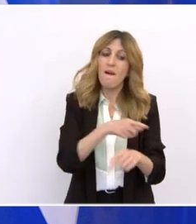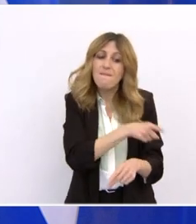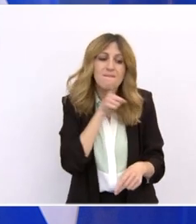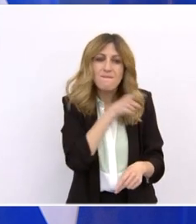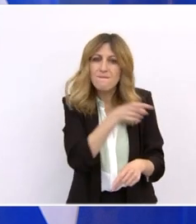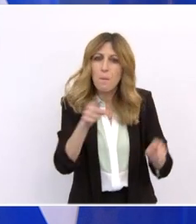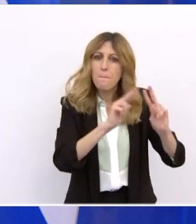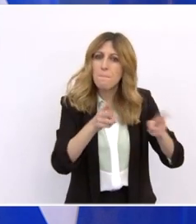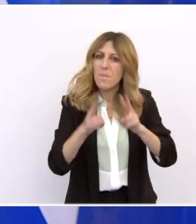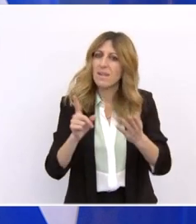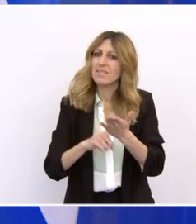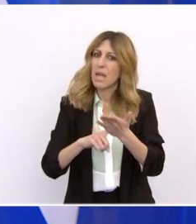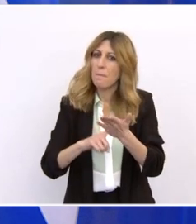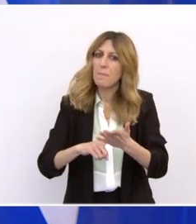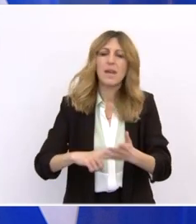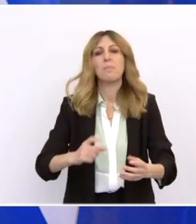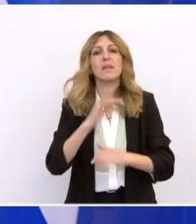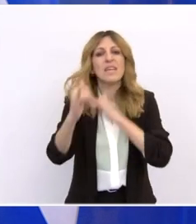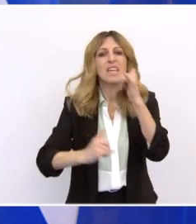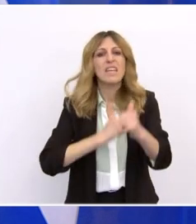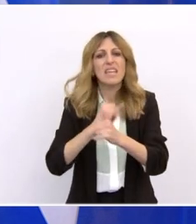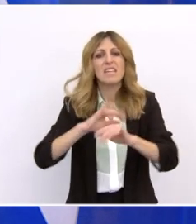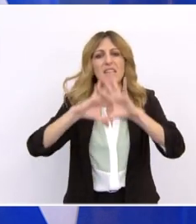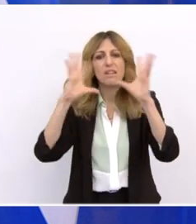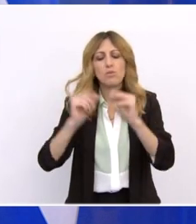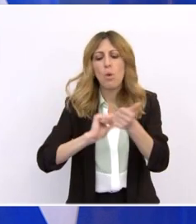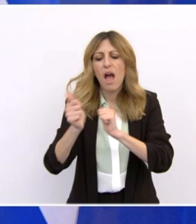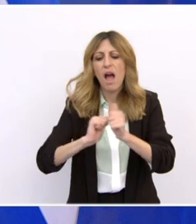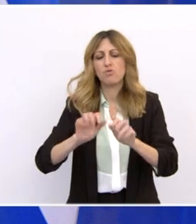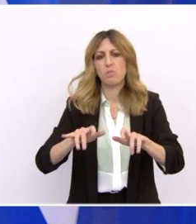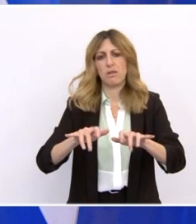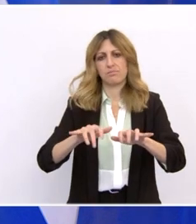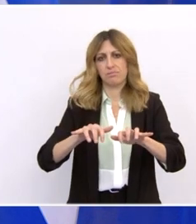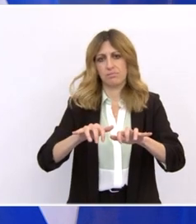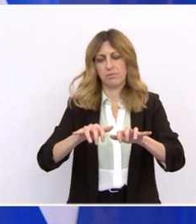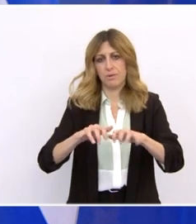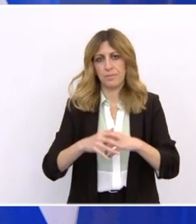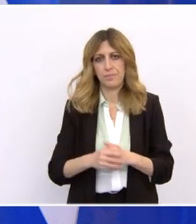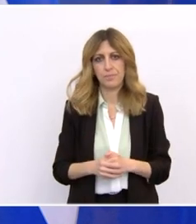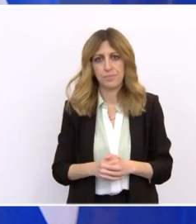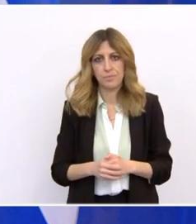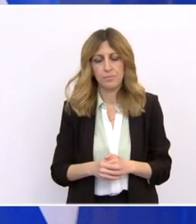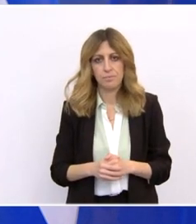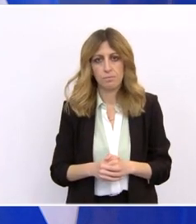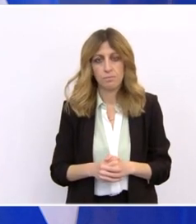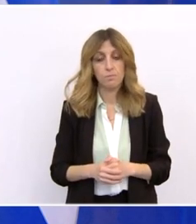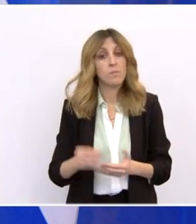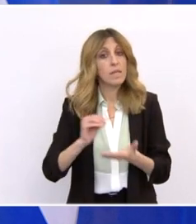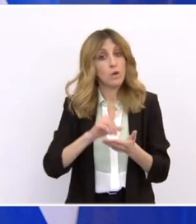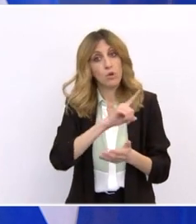Και όλοι αντιλαμβανόμαστε πόσο κρίσιμη είναι η αναβάθμιση και ο εξυγχρονισμός της πρωτογενούς